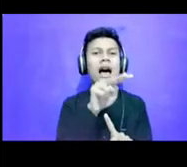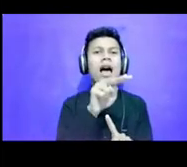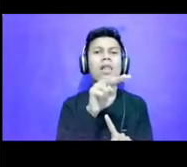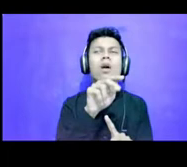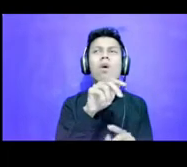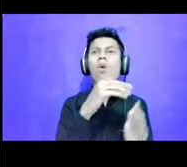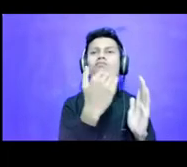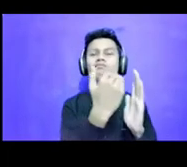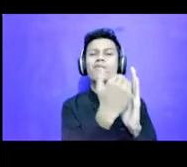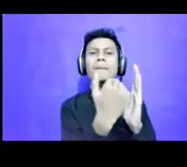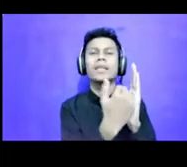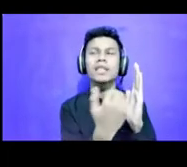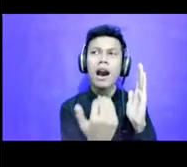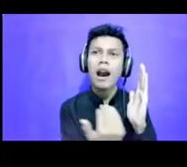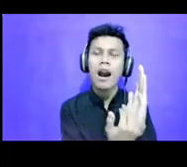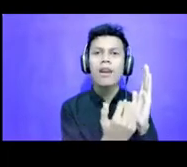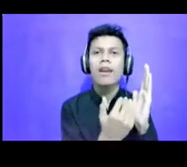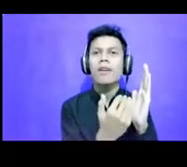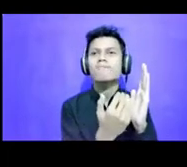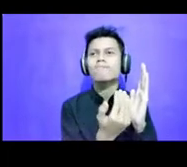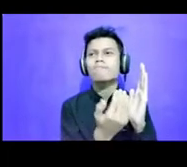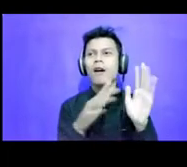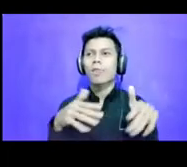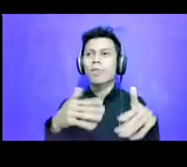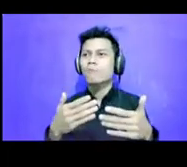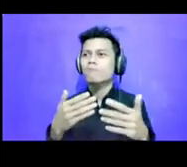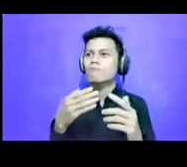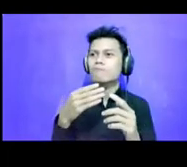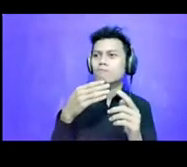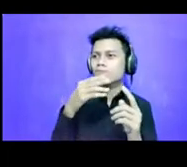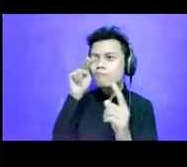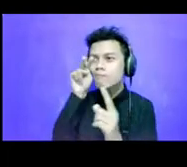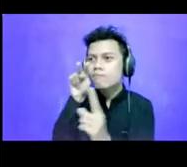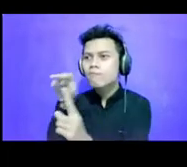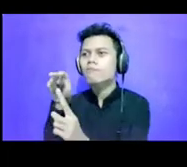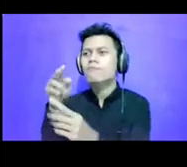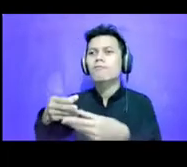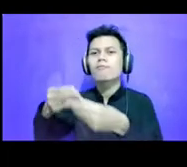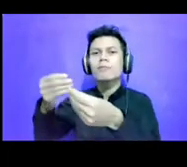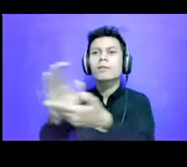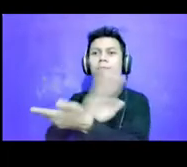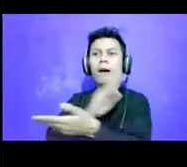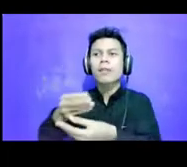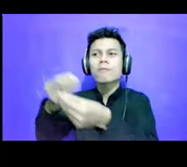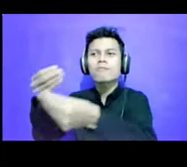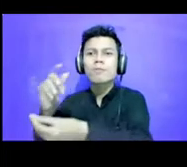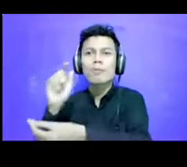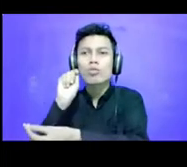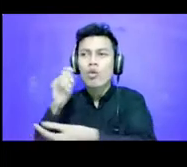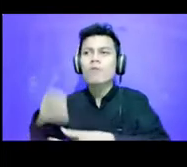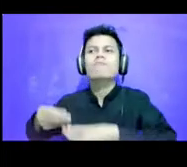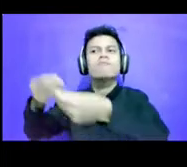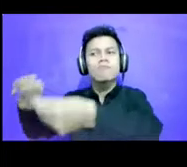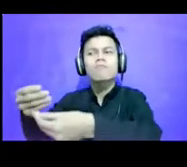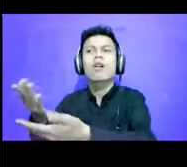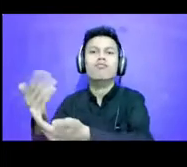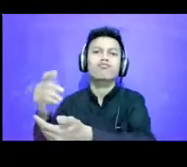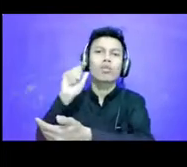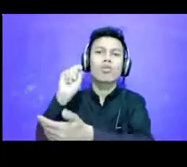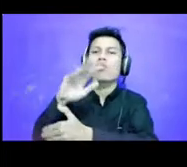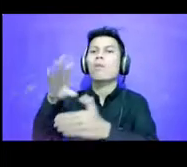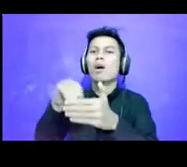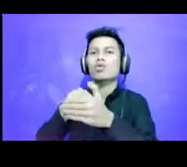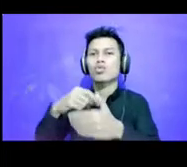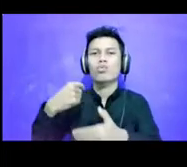kebijakan-kebijakan Keberpihakan Untuk memberikan kesempatan terhadap perempuan Untuk masuk di kabinet